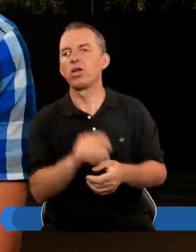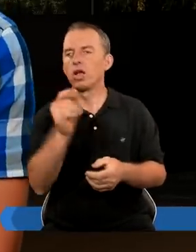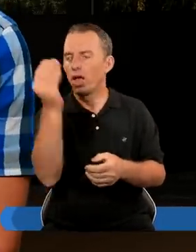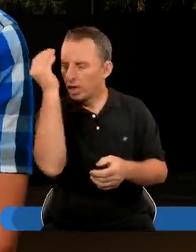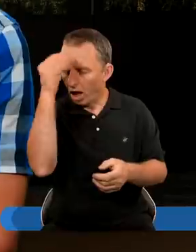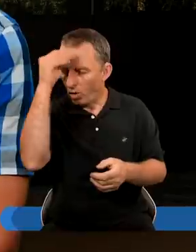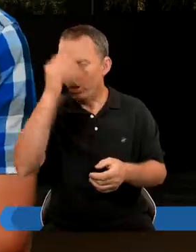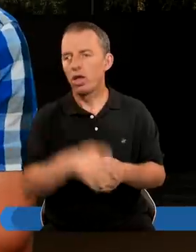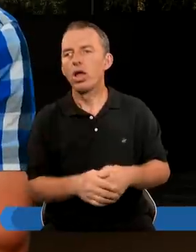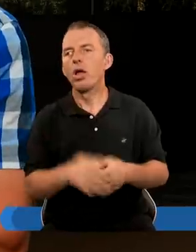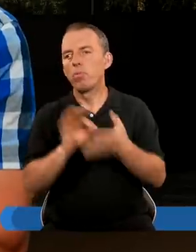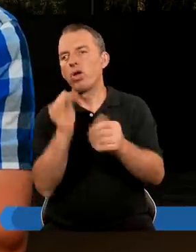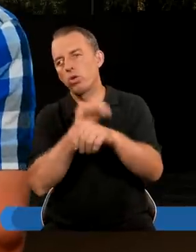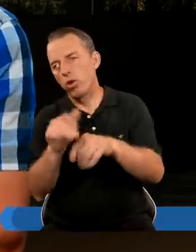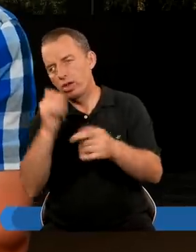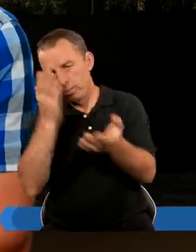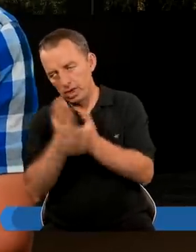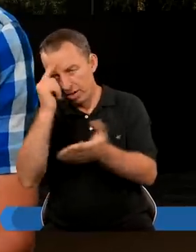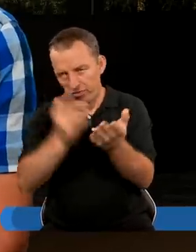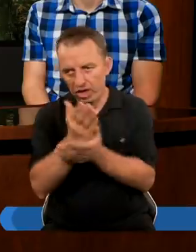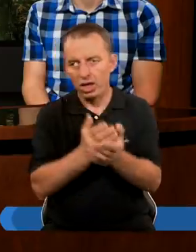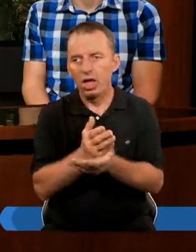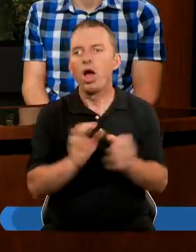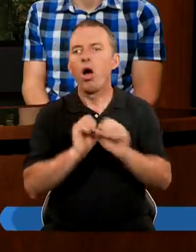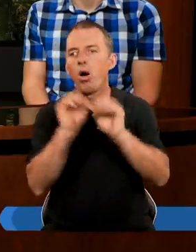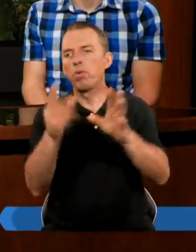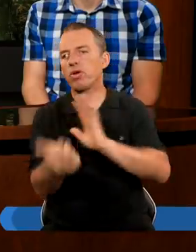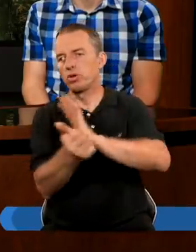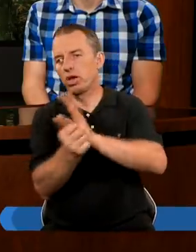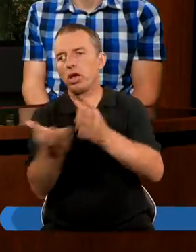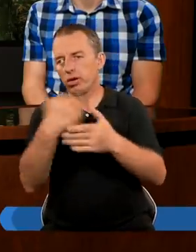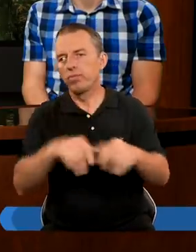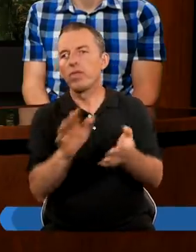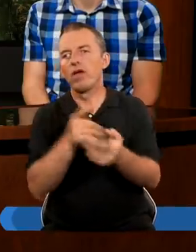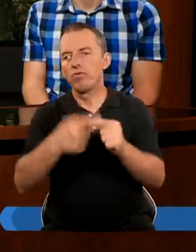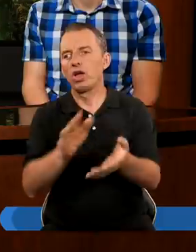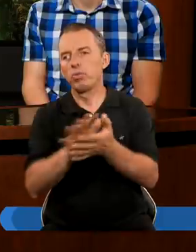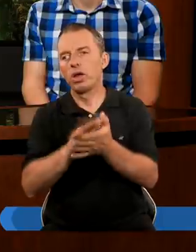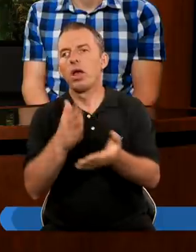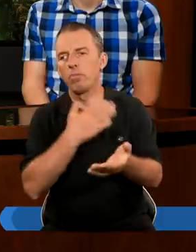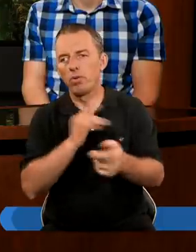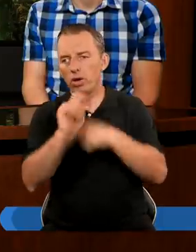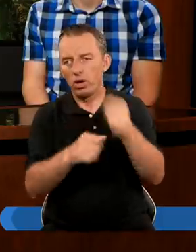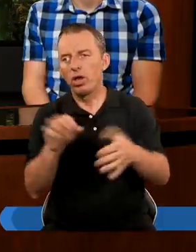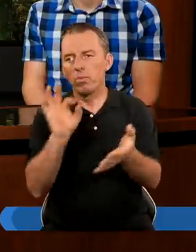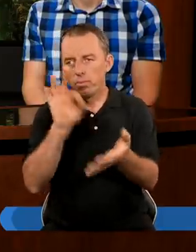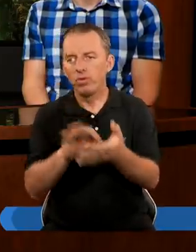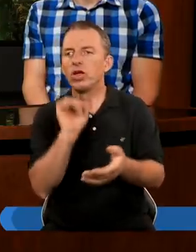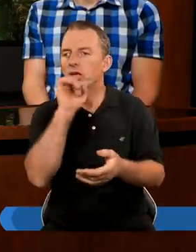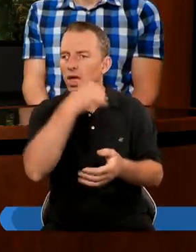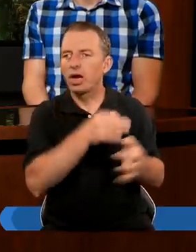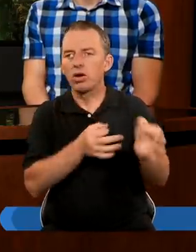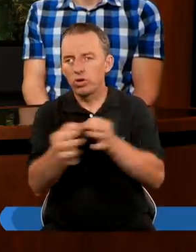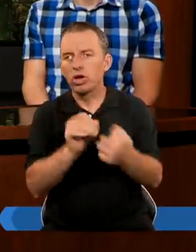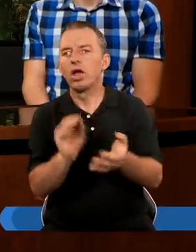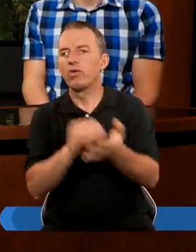nauki O usprawnieniu z łaski Przez wiarę W Apokalipsie W rozdziale 16 I w wersecie 15 Mamy nawiązanie Do pewnego